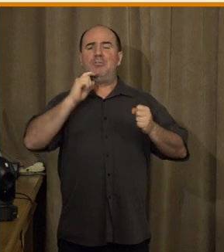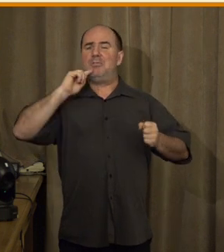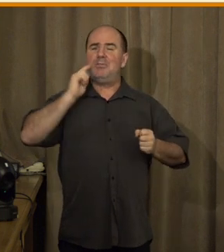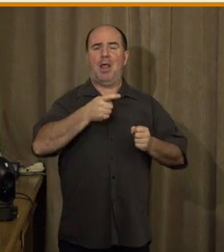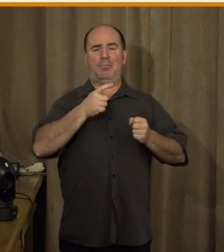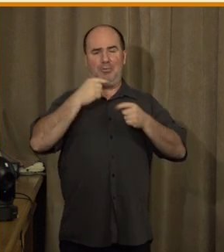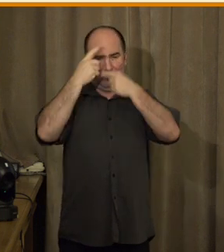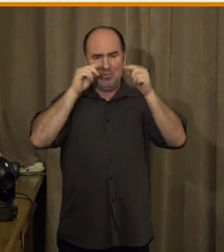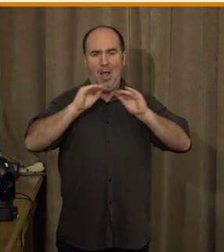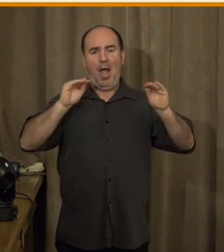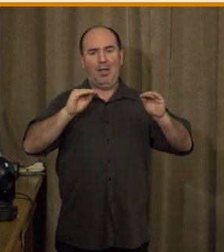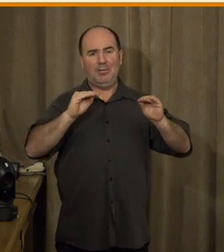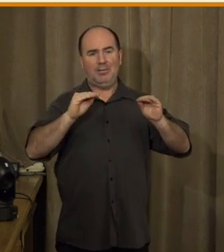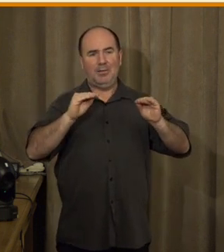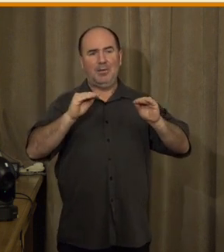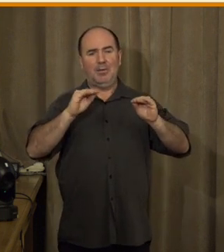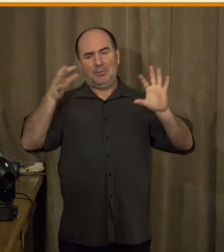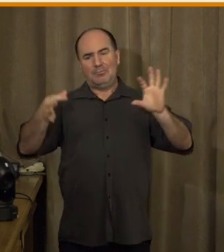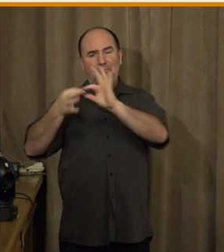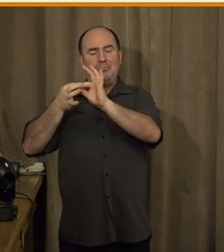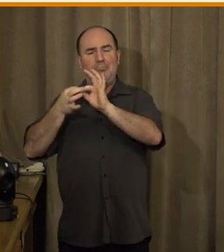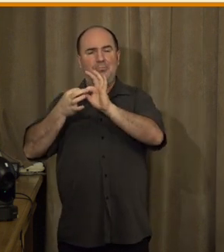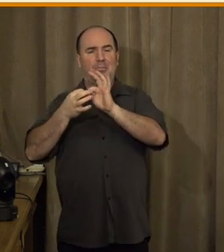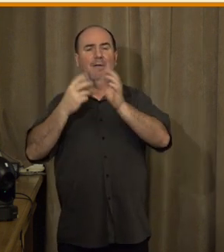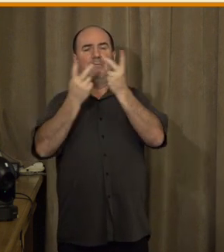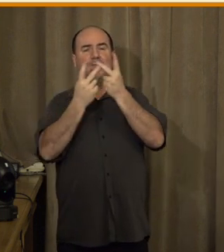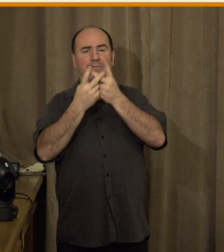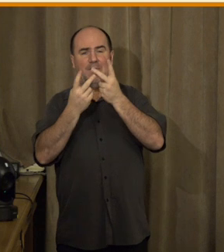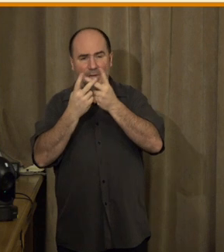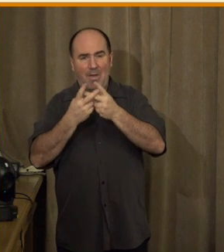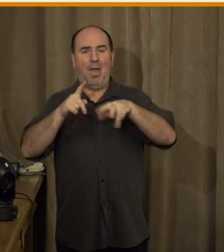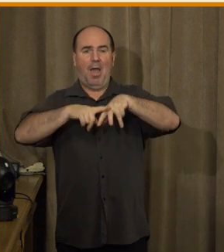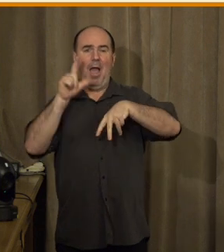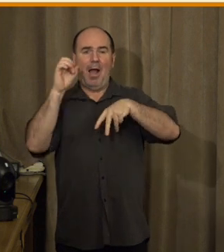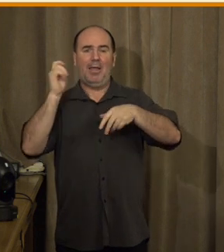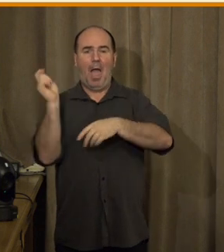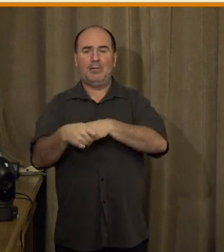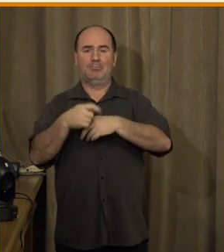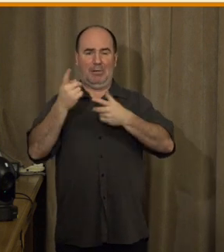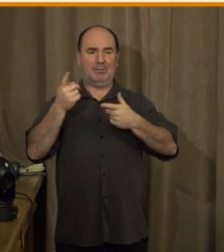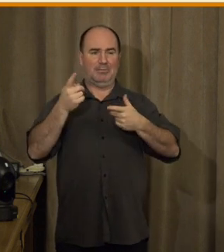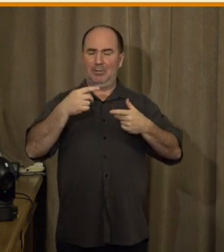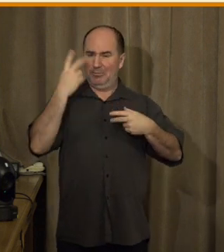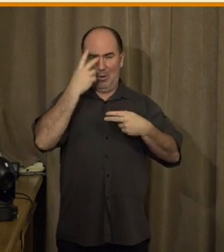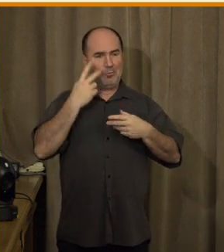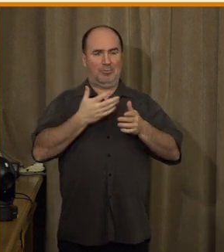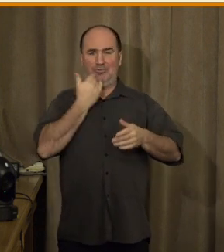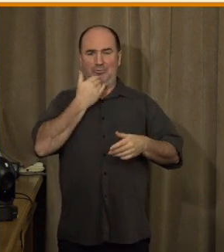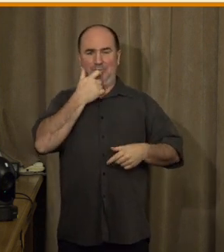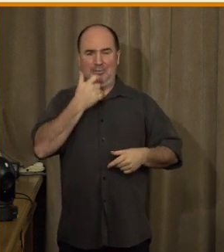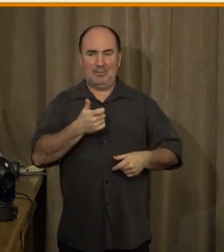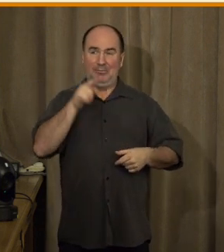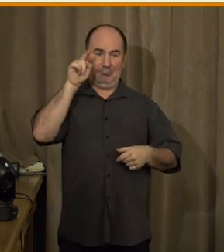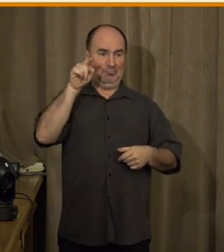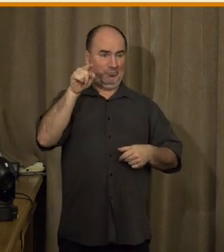www, Aliexpress, překladač psát cizí jazyk, nerozumím, není český jazyk. Tohle je odpověď neslyšícího, který